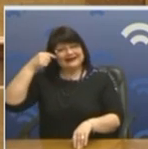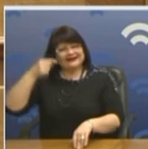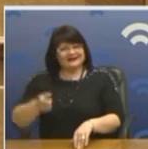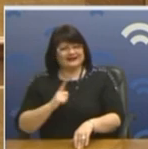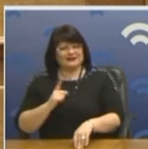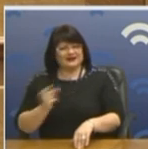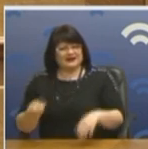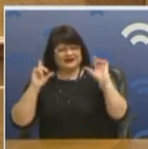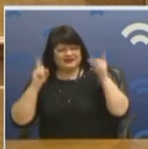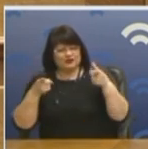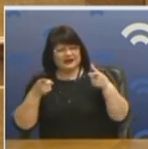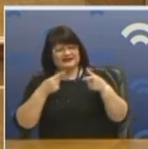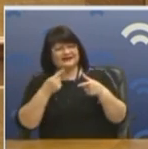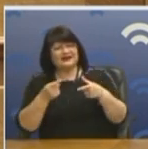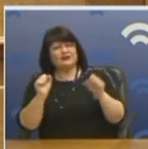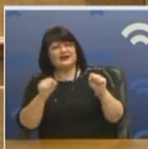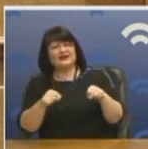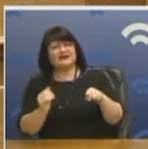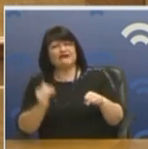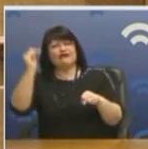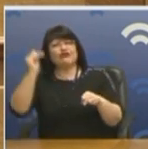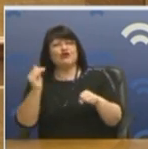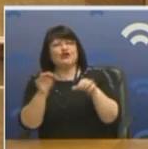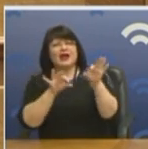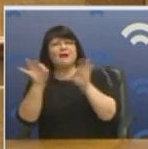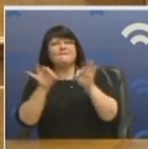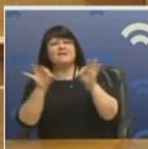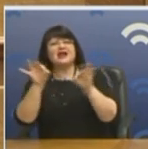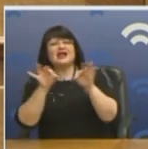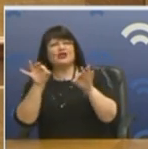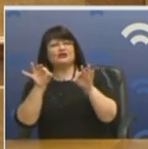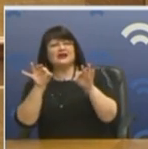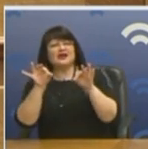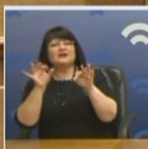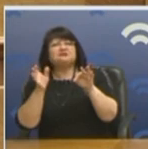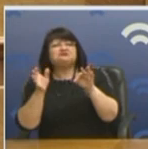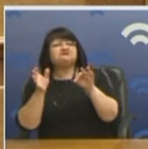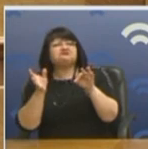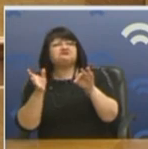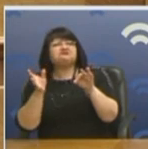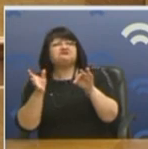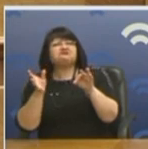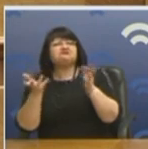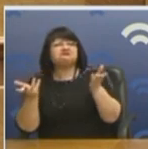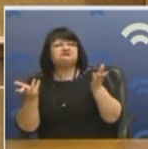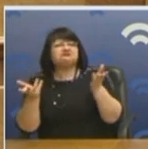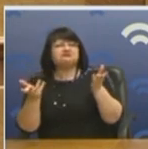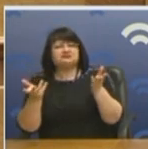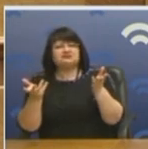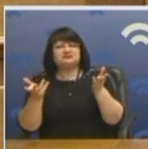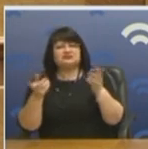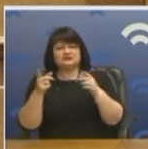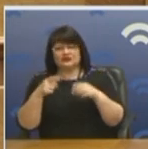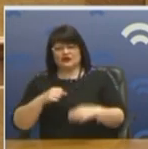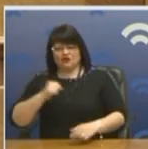Δημοκρατία να χαιρετήσει τη Βόρεια Μακεδονία, πως την αποκαλούν. Για μένα είναι Σκόπια, έτσι κι αλλιώς. Και δεν το λέω από καμία διάθεση εθνικισμού,